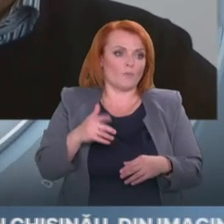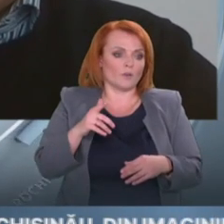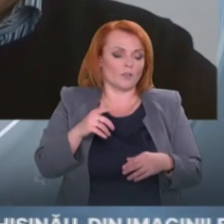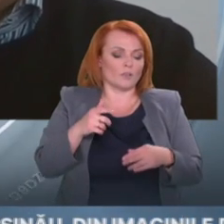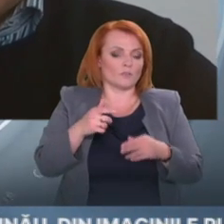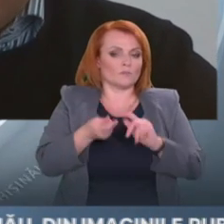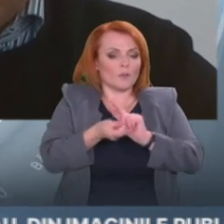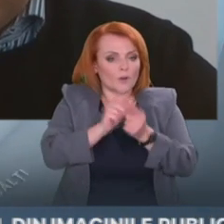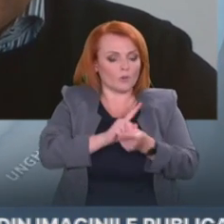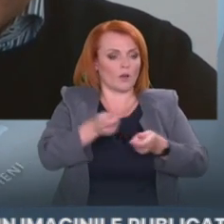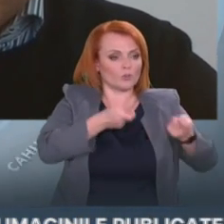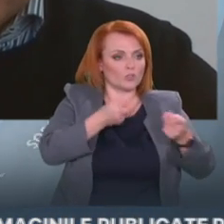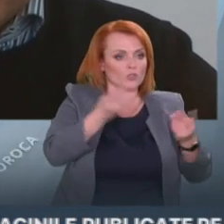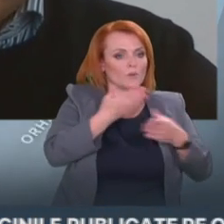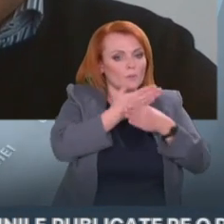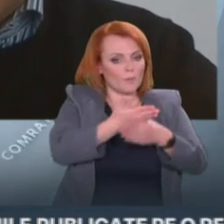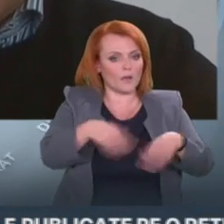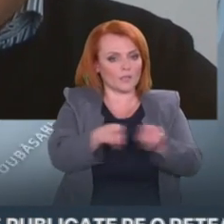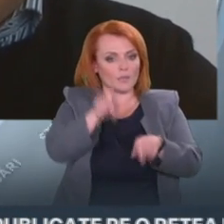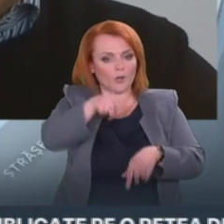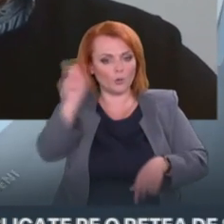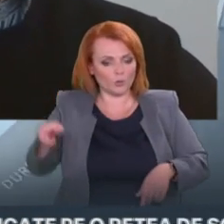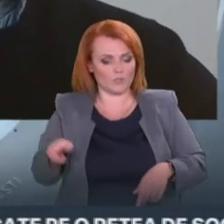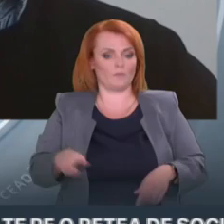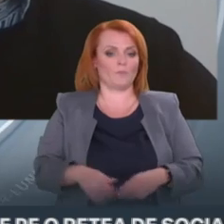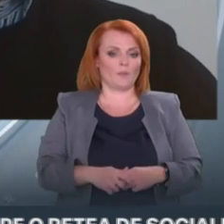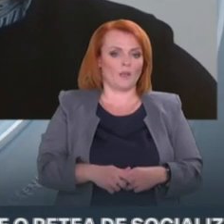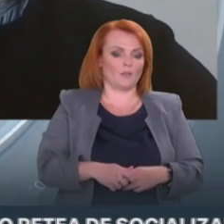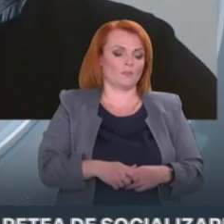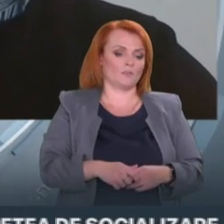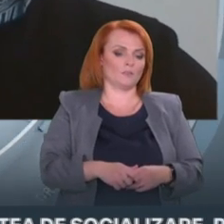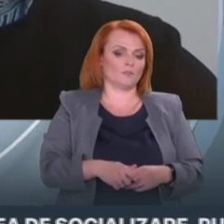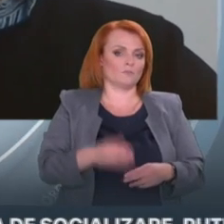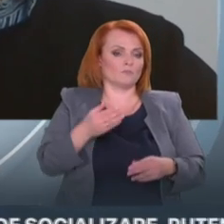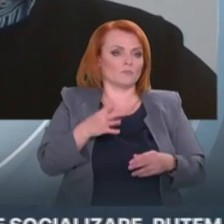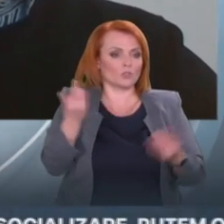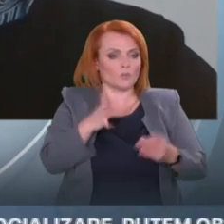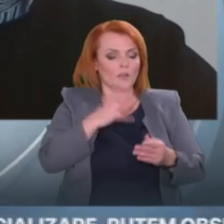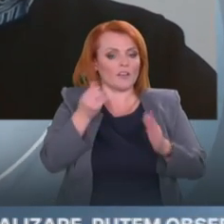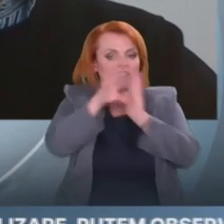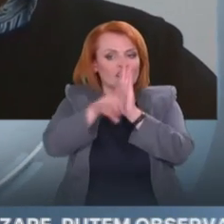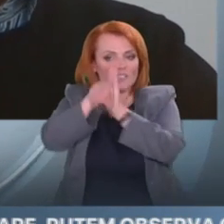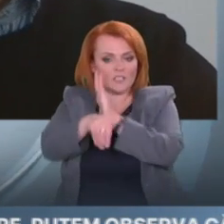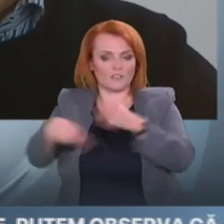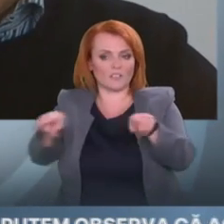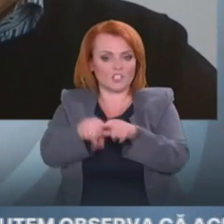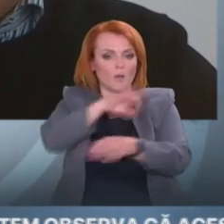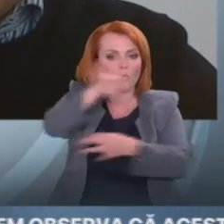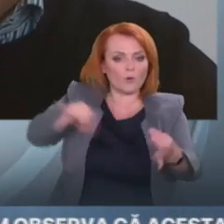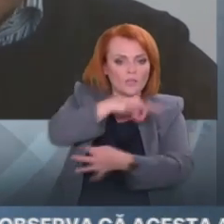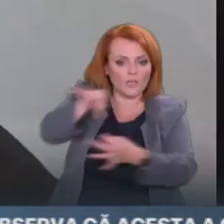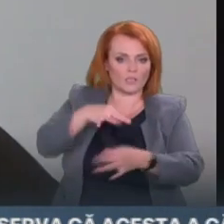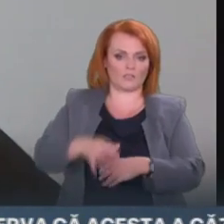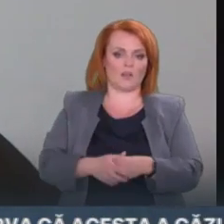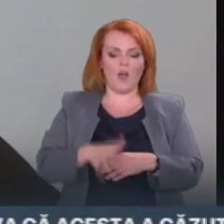nu putea să facă foarte mult, nu poate să facă mult în câteva luni de zile, cei ce nu s făcut mulți ani în urmă, dar nici cei ce se putea face în această